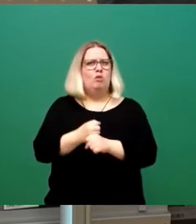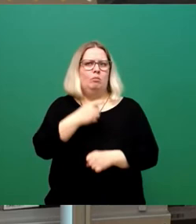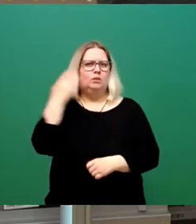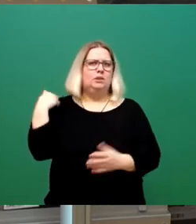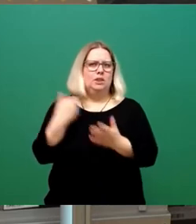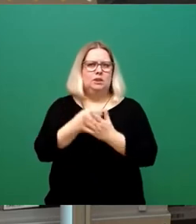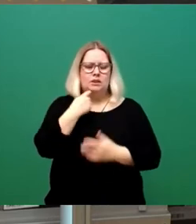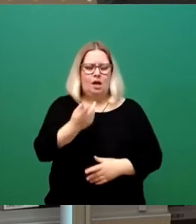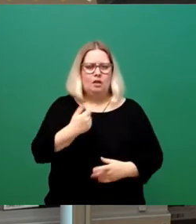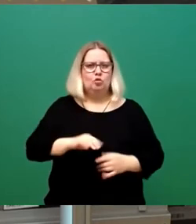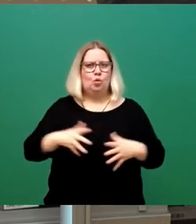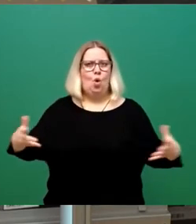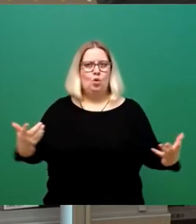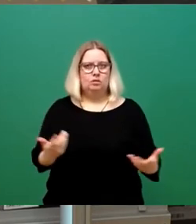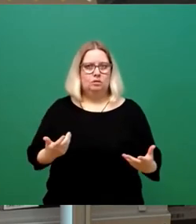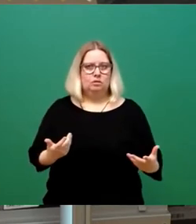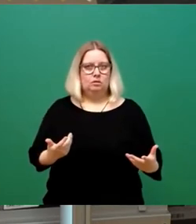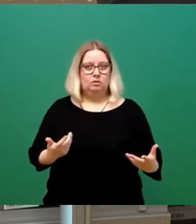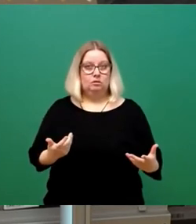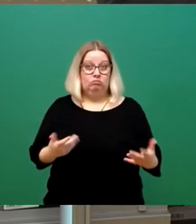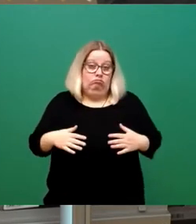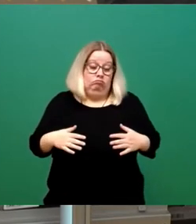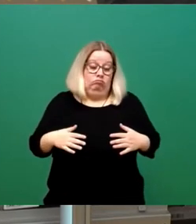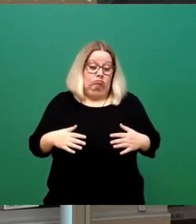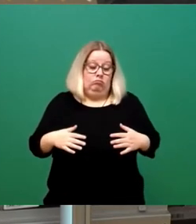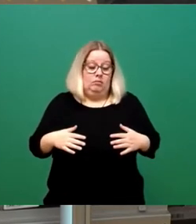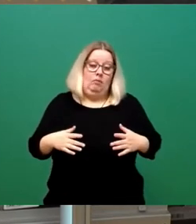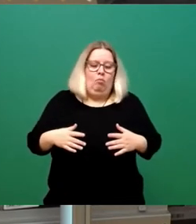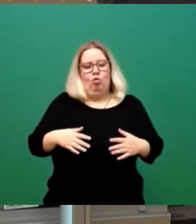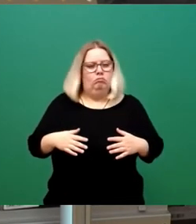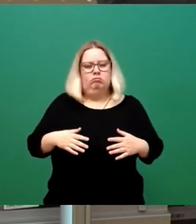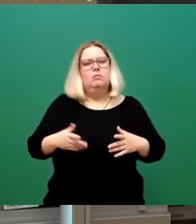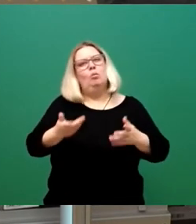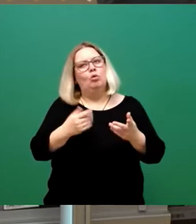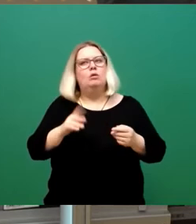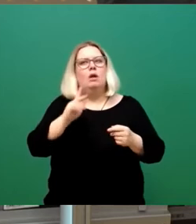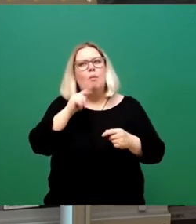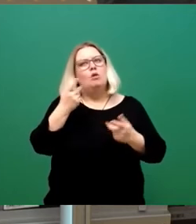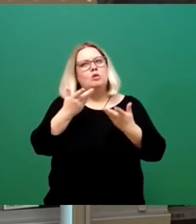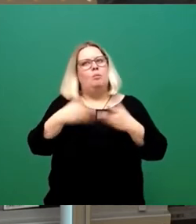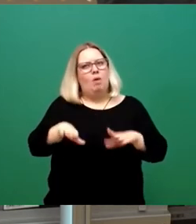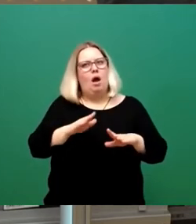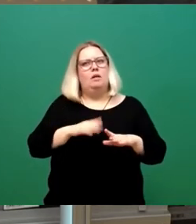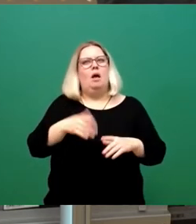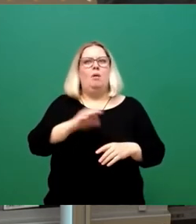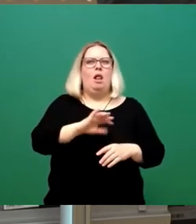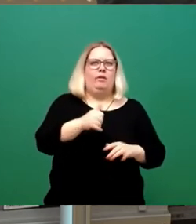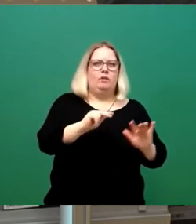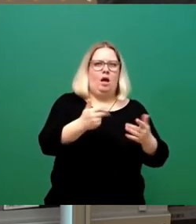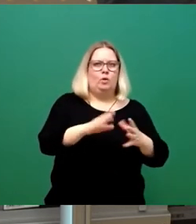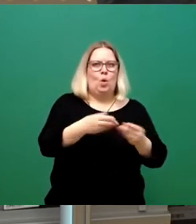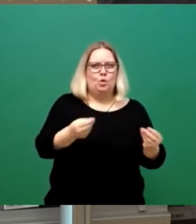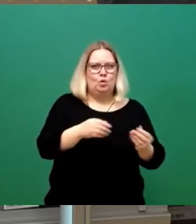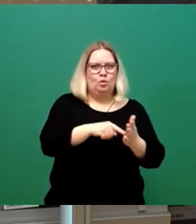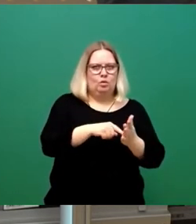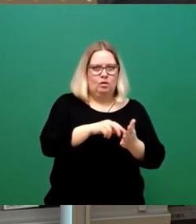er wäre zu groß, das teile ich noch nicht mal unbedingt, aber wir waren immer bereit. Es lag am 11.8. eine Lösung auf dem Tisch, wo wir